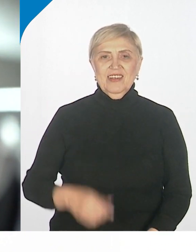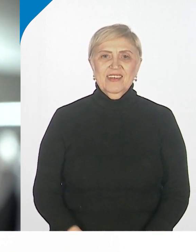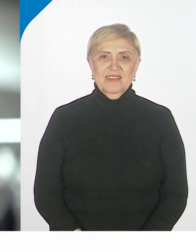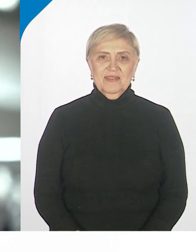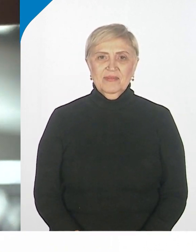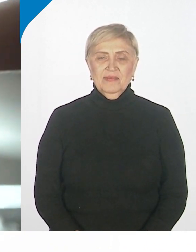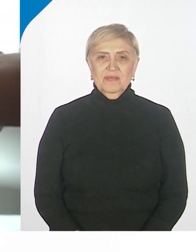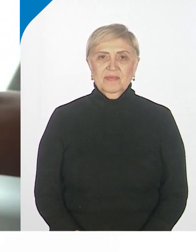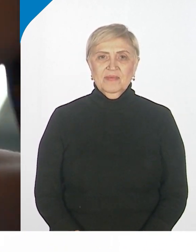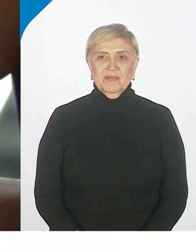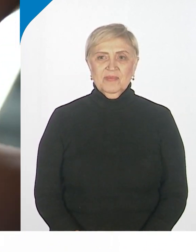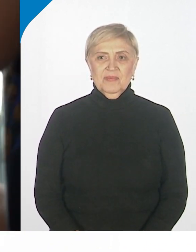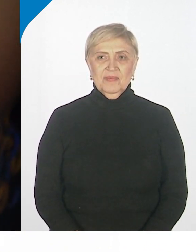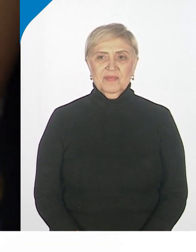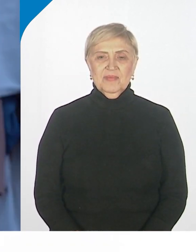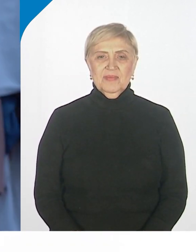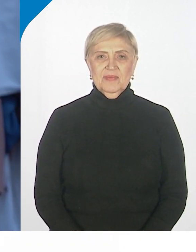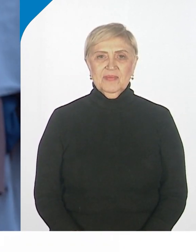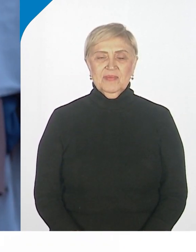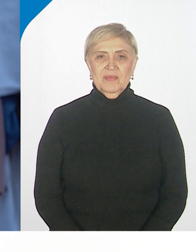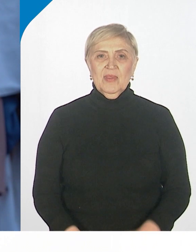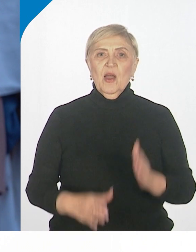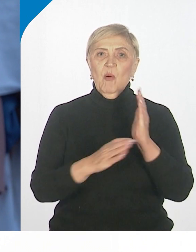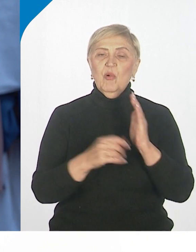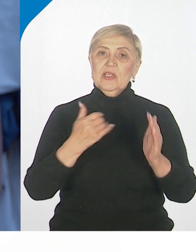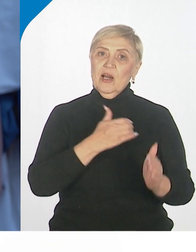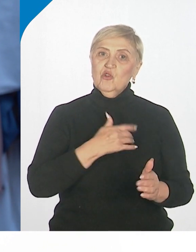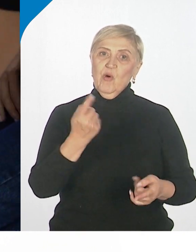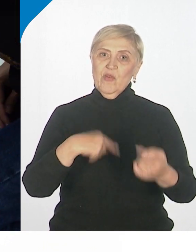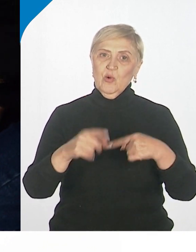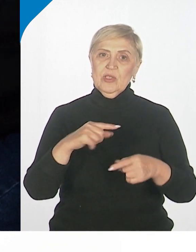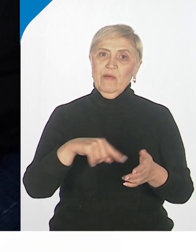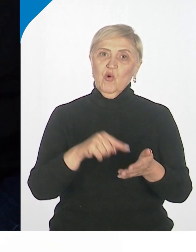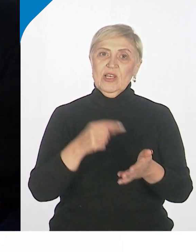что готовься моя птичка после я хочу вернуться в Хабаровск